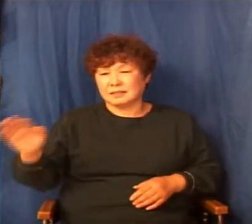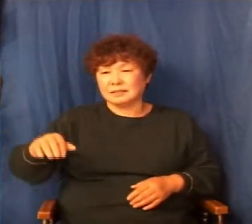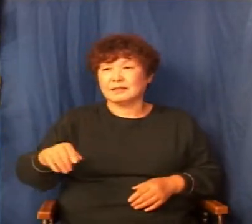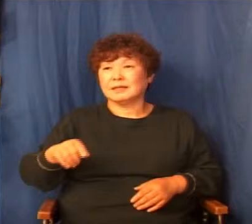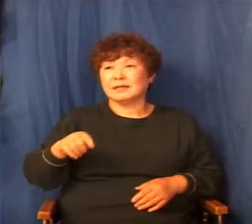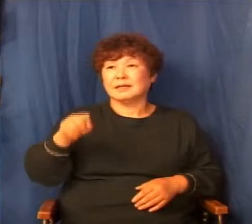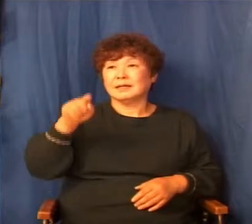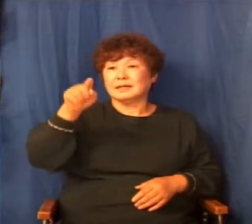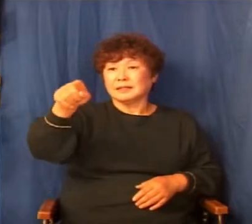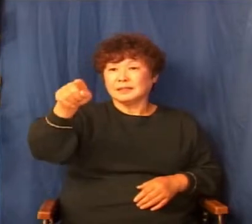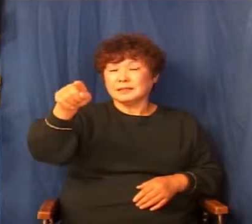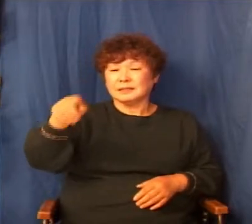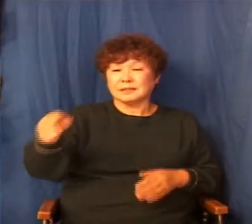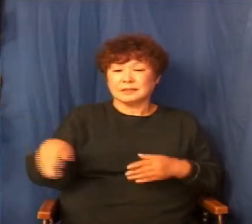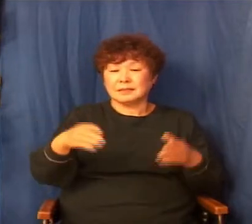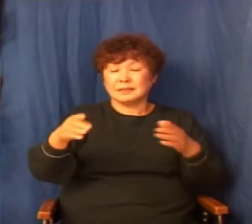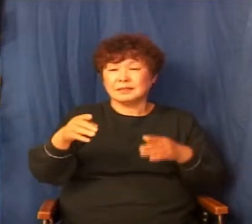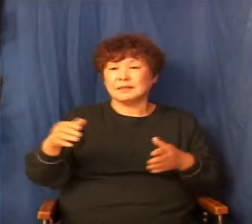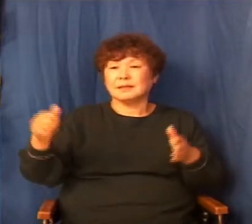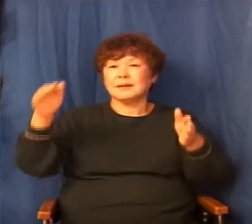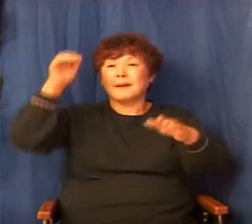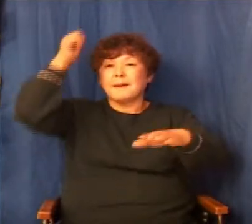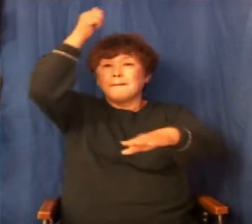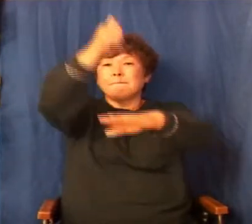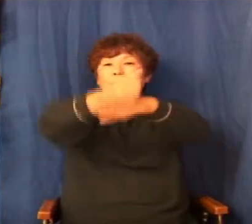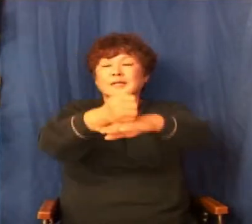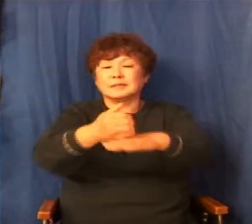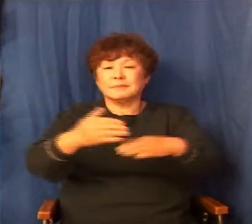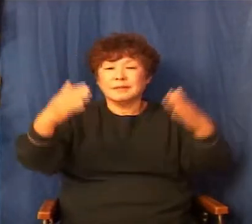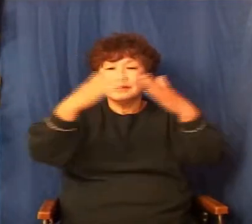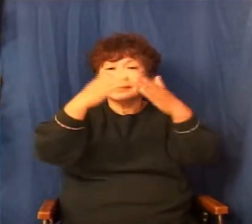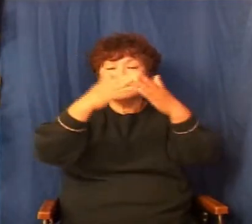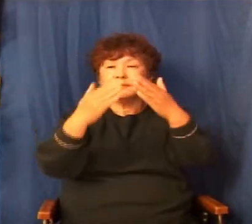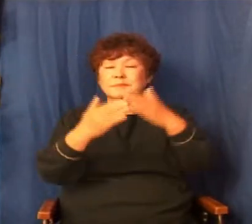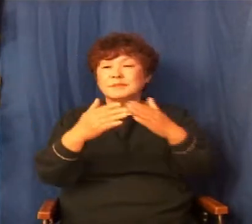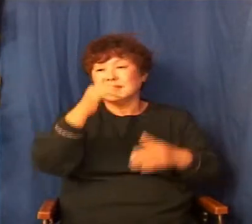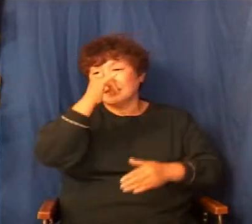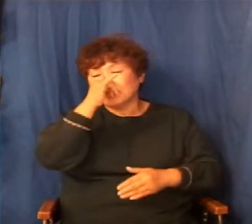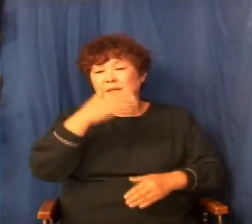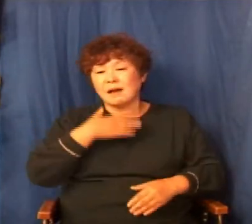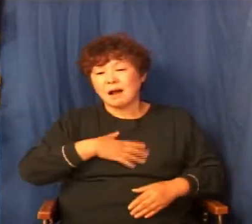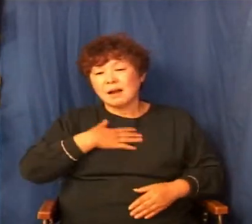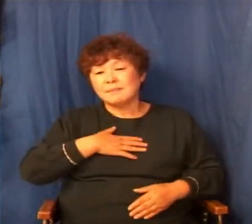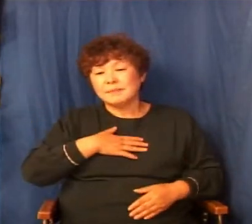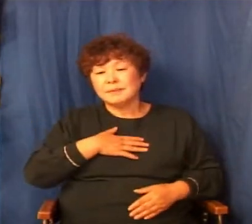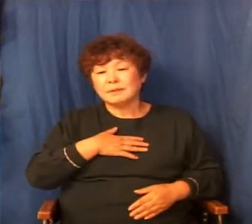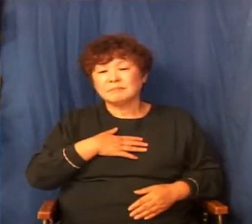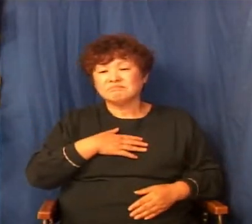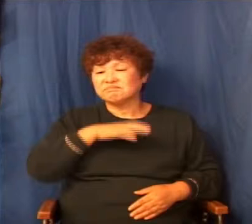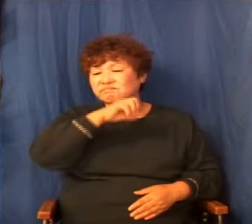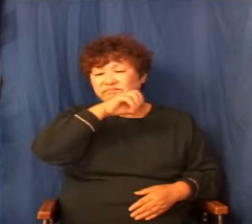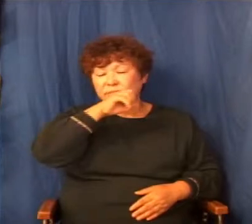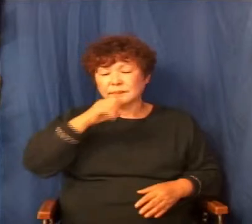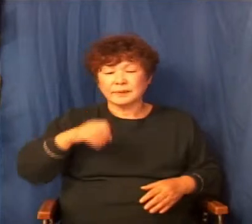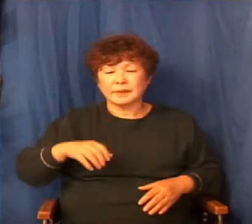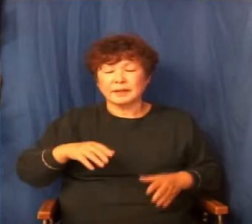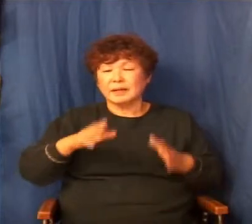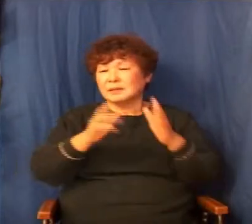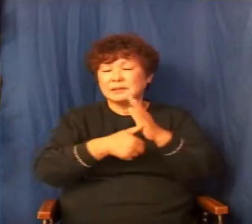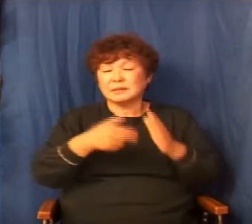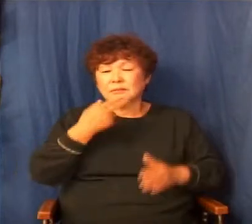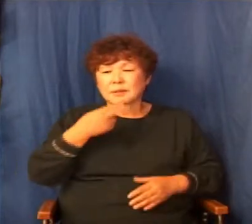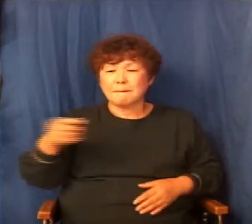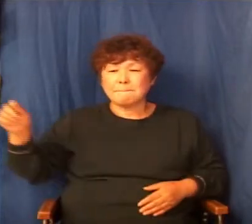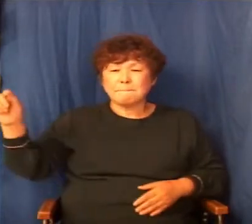가야 집이 나오는지 아는 사람은 나 집에 나올 때까지 그냥 가는 거죠. 중간에 투덜거릴 시간이 어딨어요. 그냥